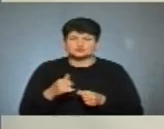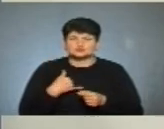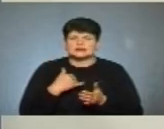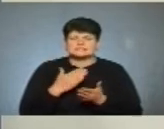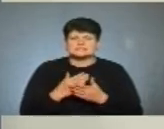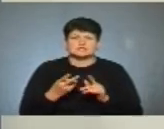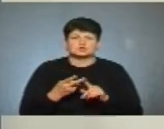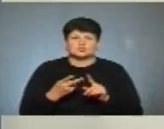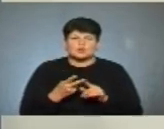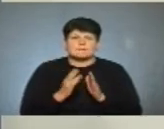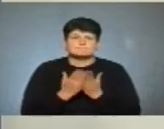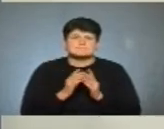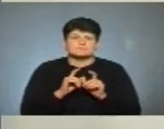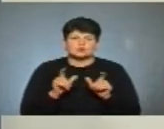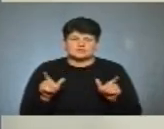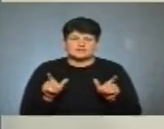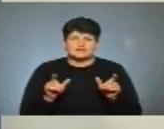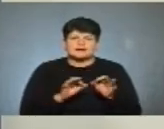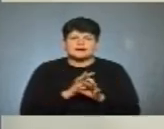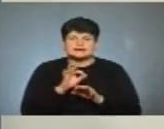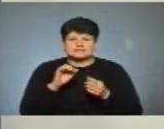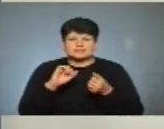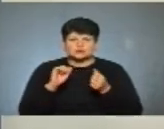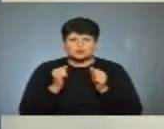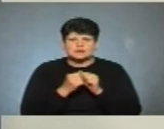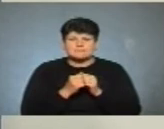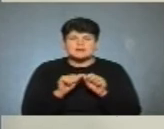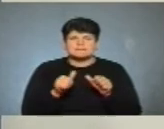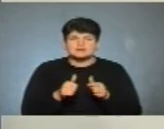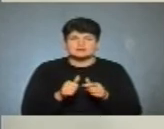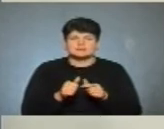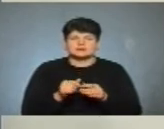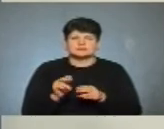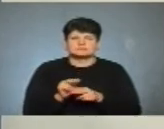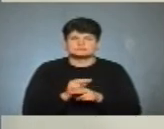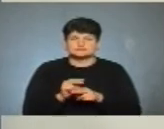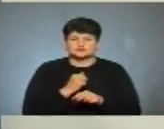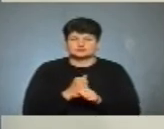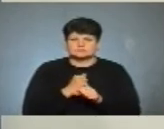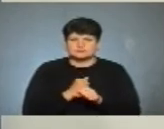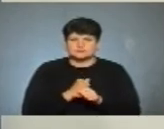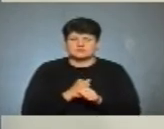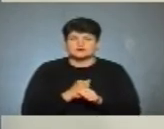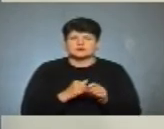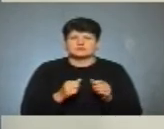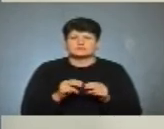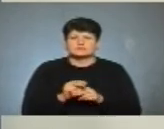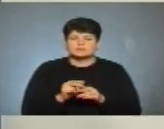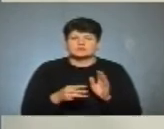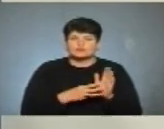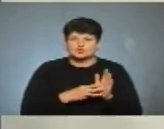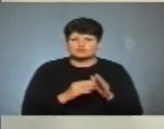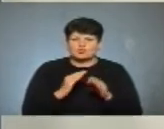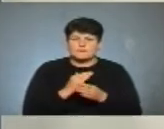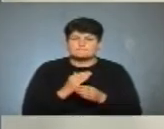друга бібліотека, це архітектурна пам'ятка, і ми ресаврували зовні. Ми відремонували восьму бібліотеку, було